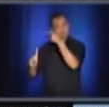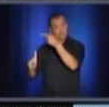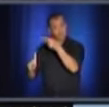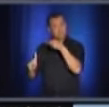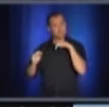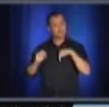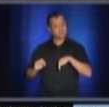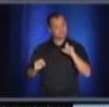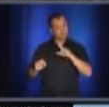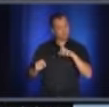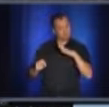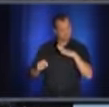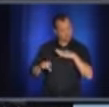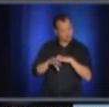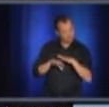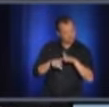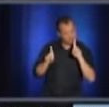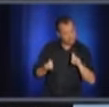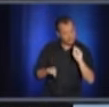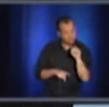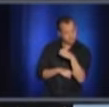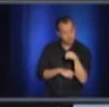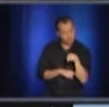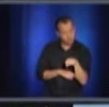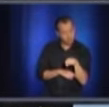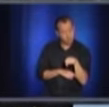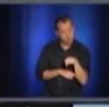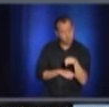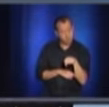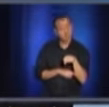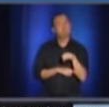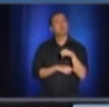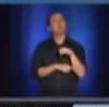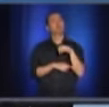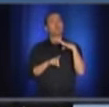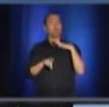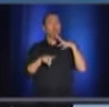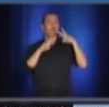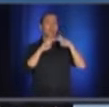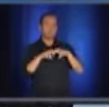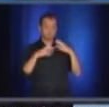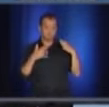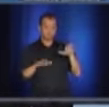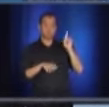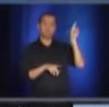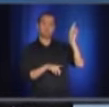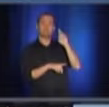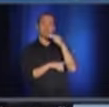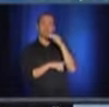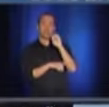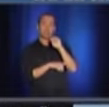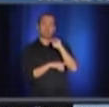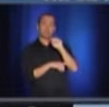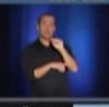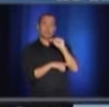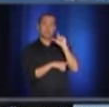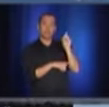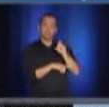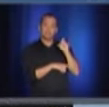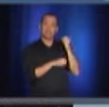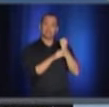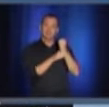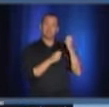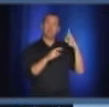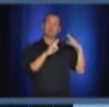Effectivement, il y a une étude d'Emma-Québec qui a lieu actuellement, dont les résultats vont être rendus publics sous peu, qui va nous